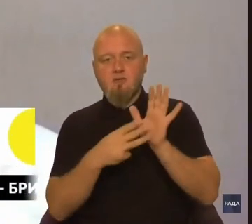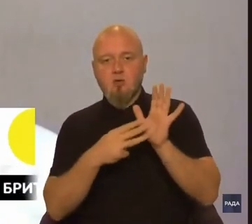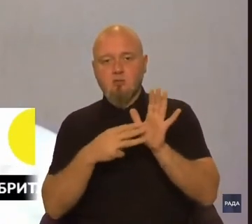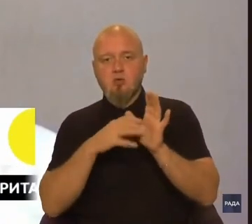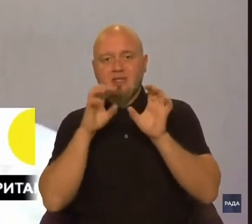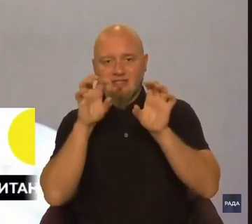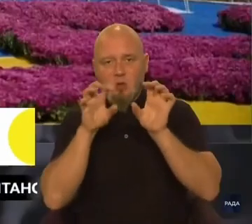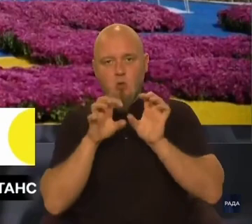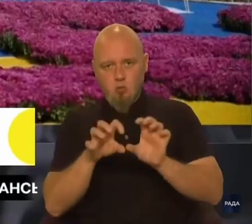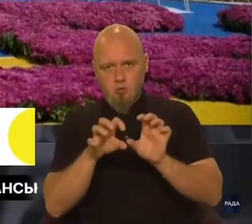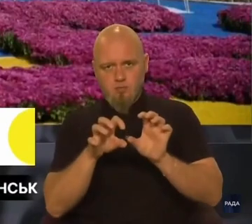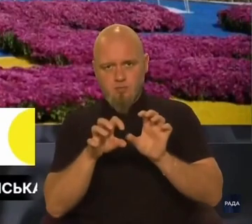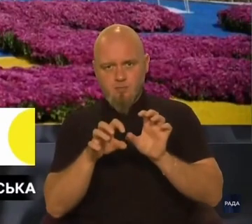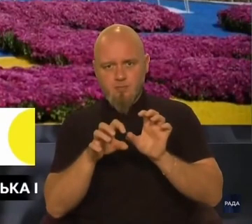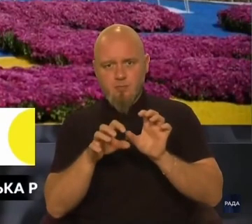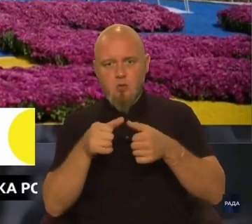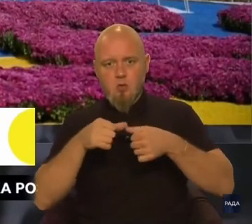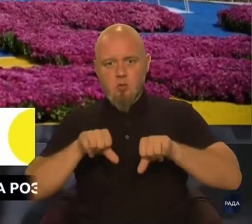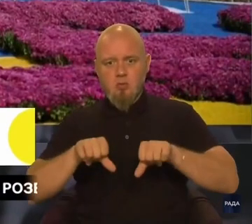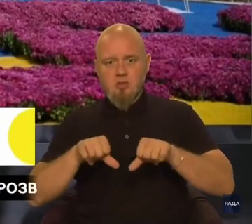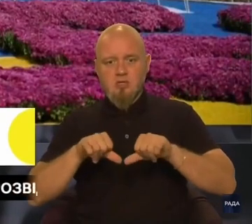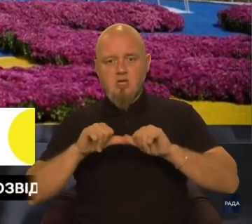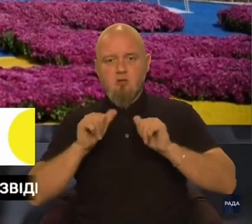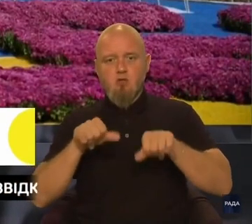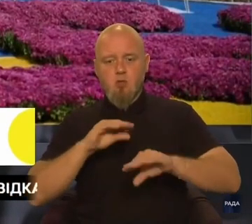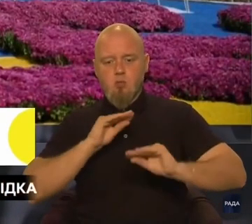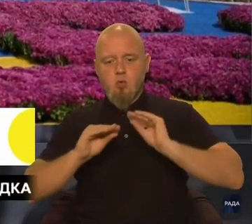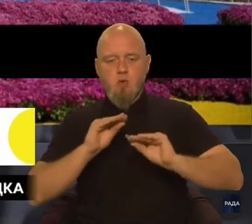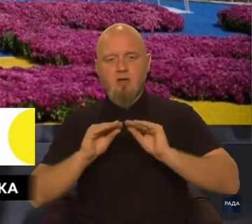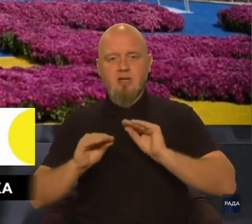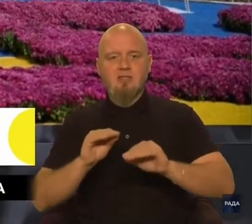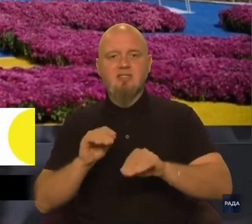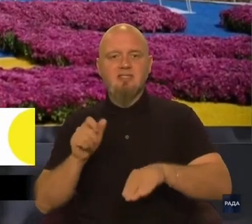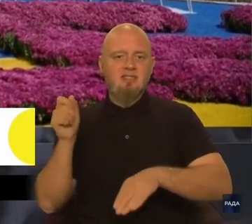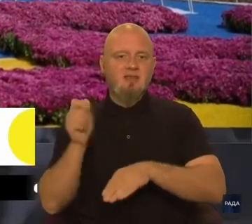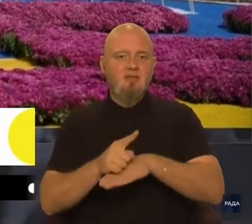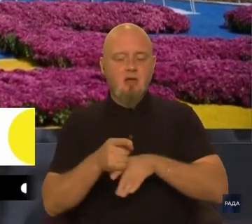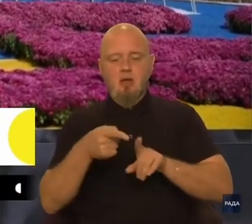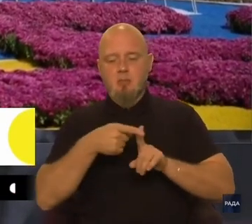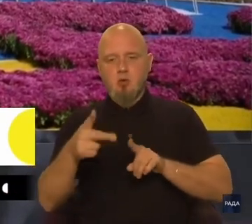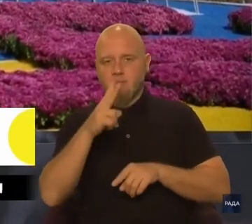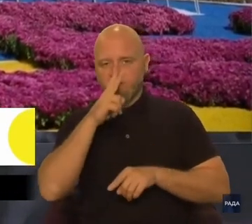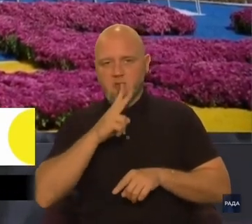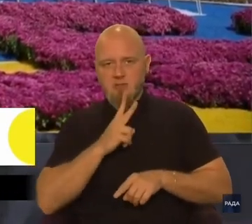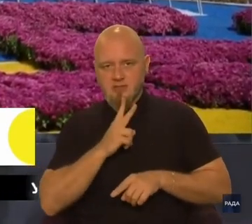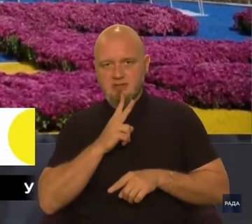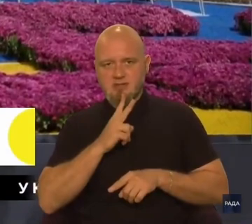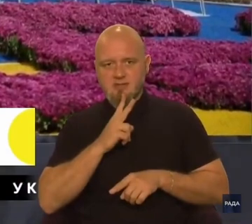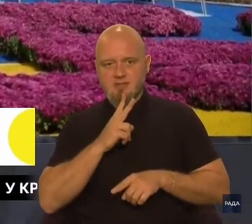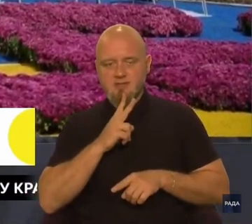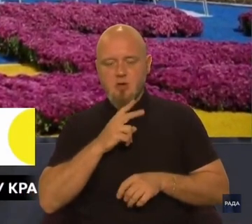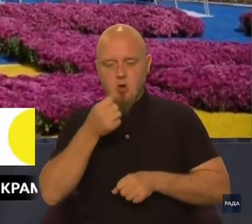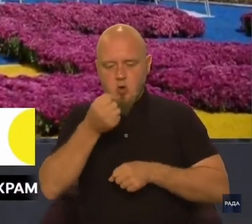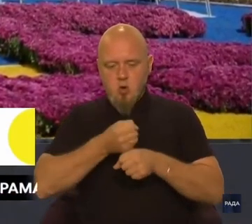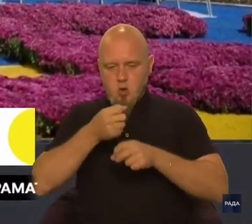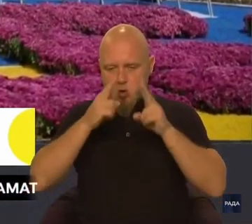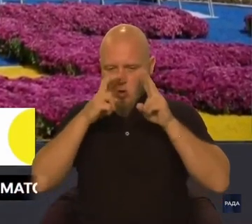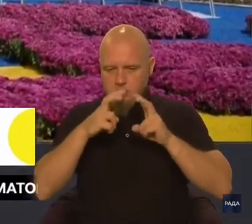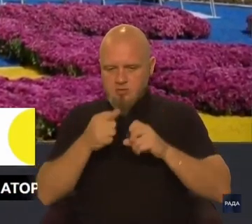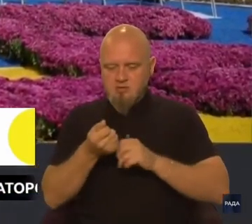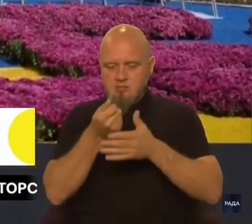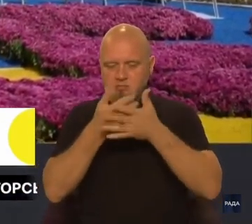закону у комісії сформулюване завдання протягом двох місяців попрацювати